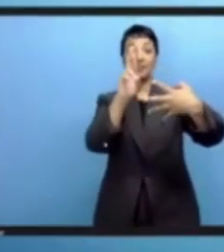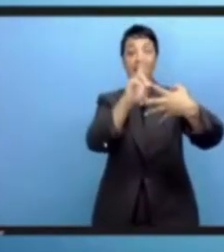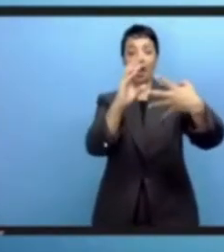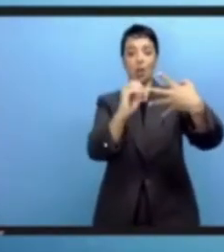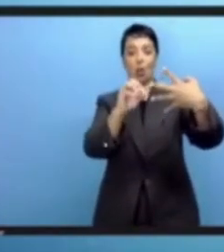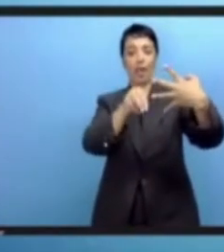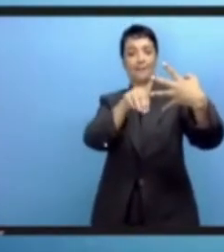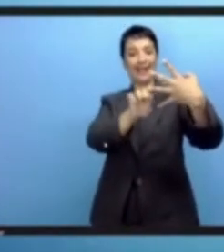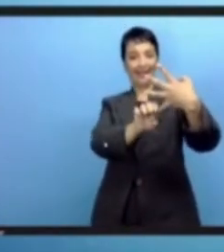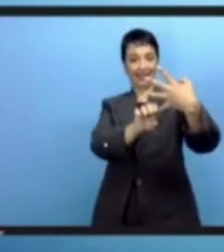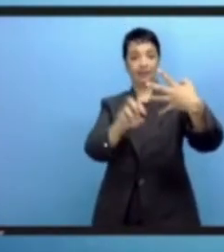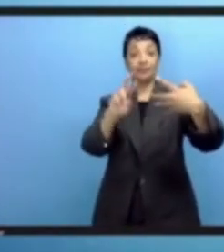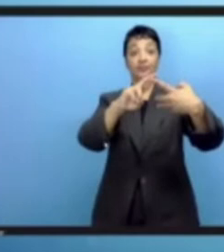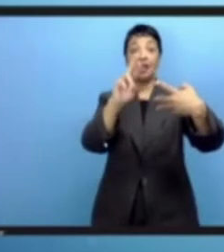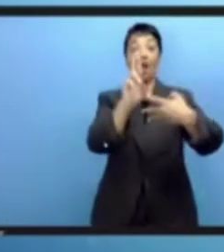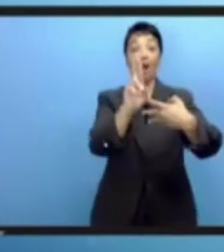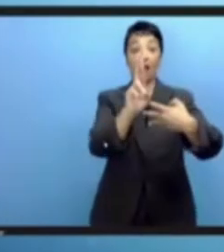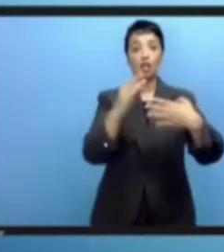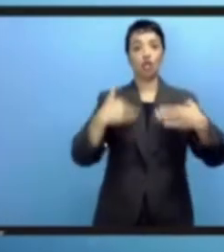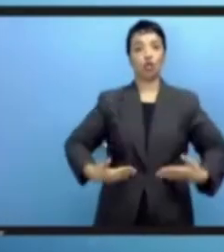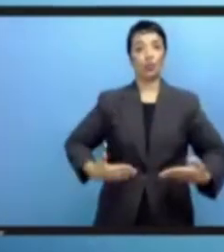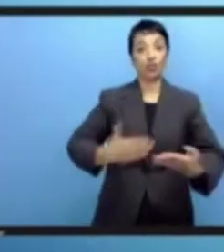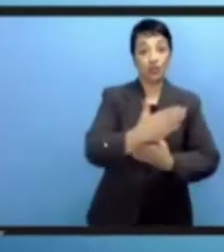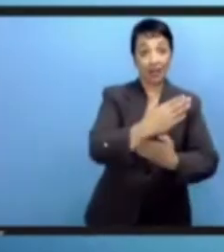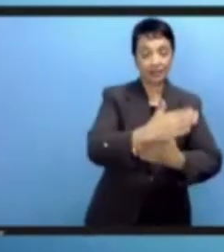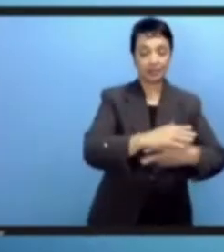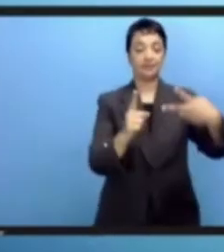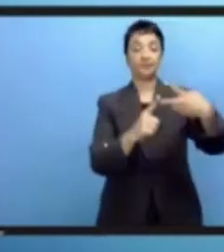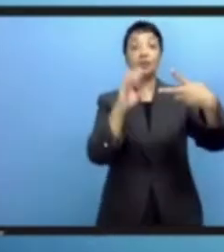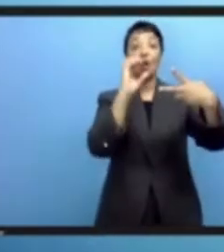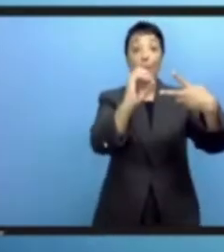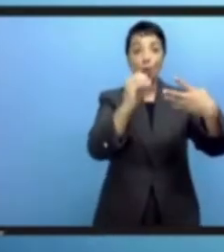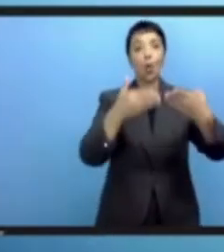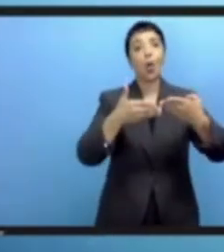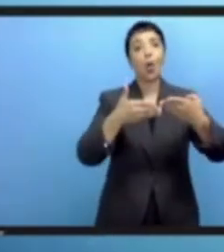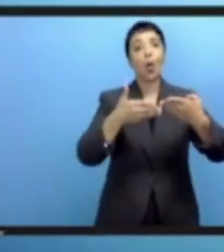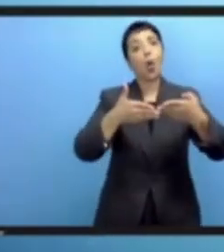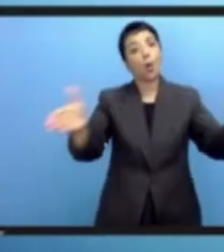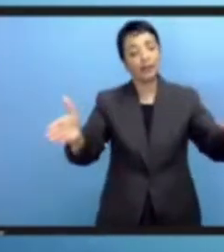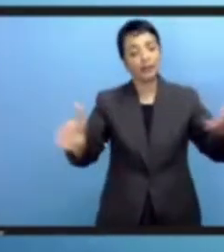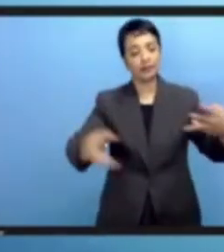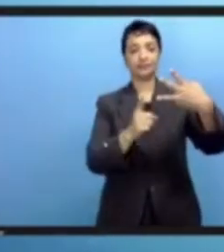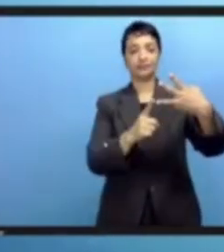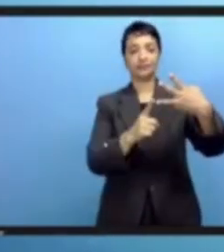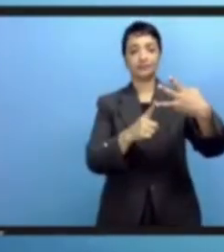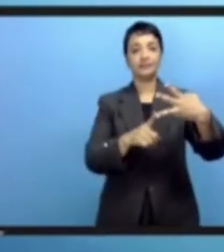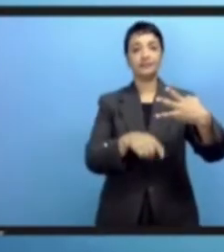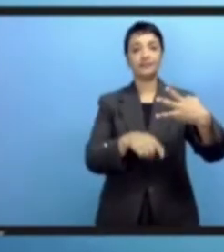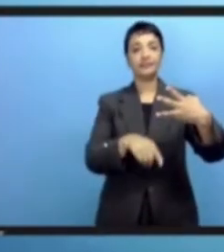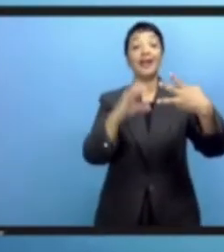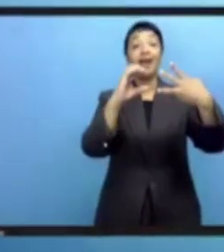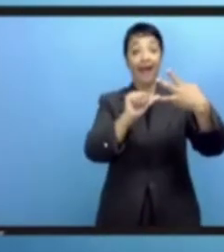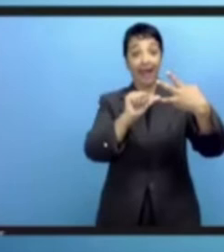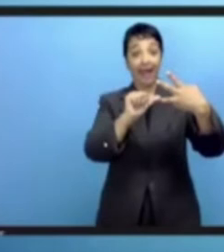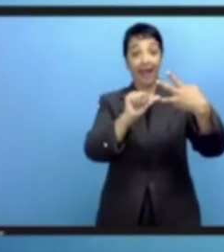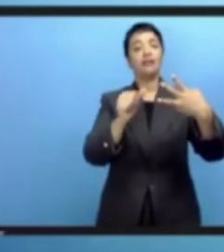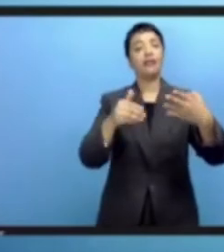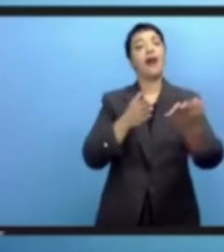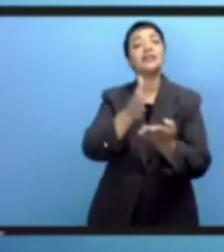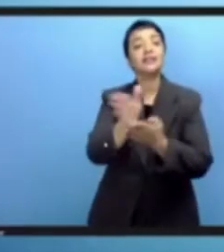المختصرات الأربع نحن هنا نتحدث عن حقوق الإنسان وكذلك نتحدث عن